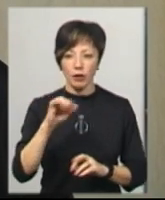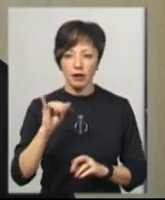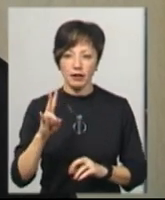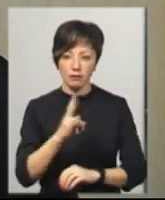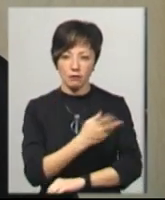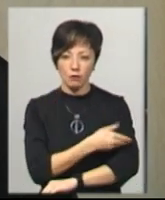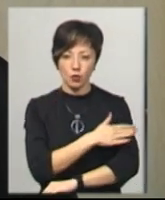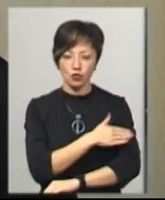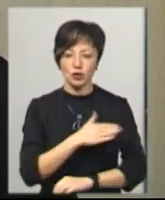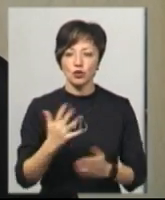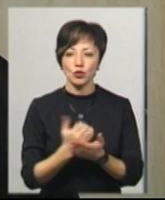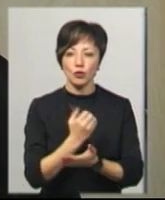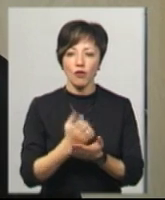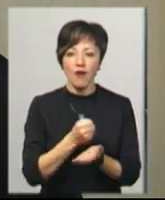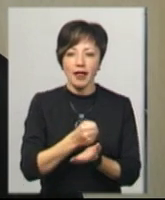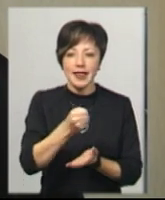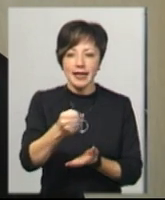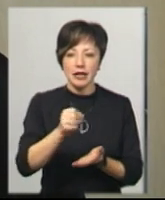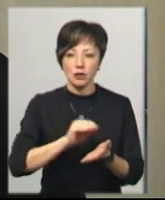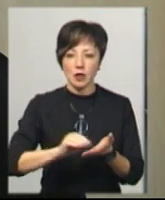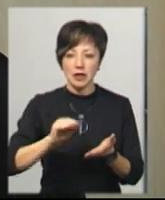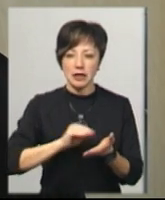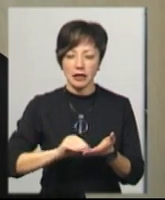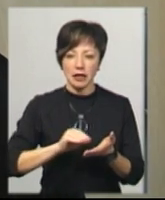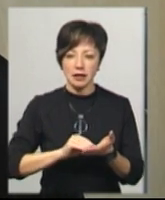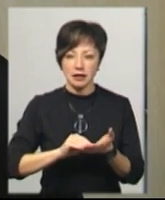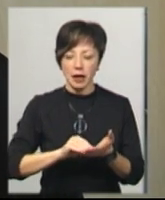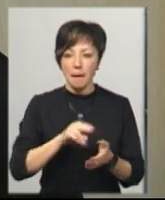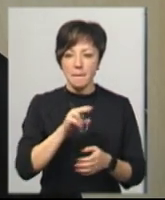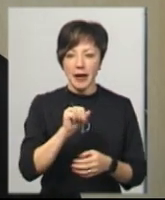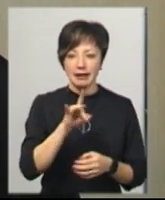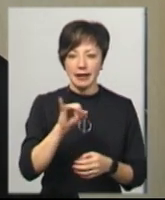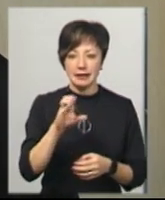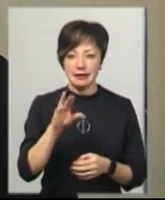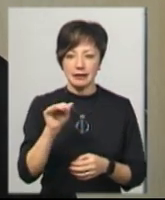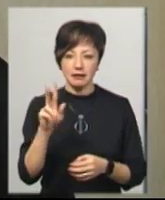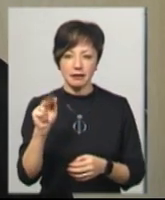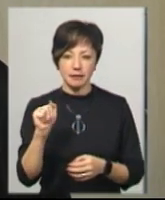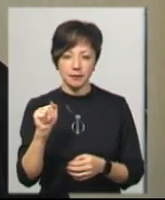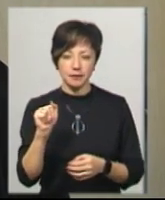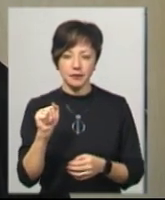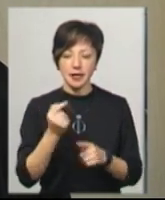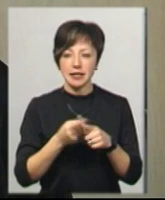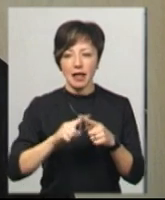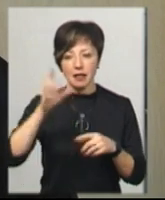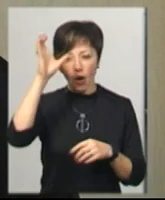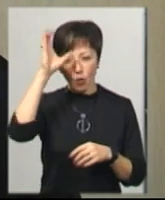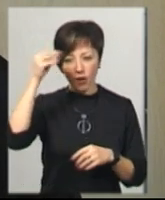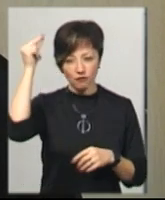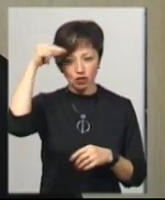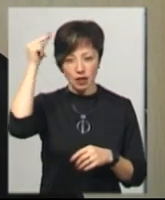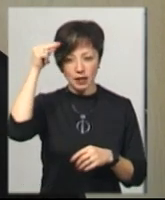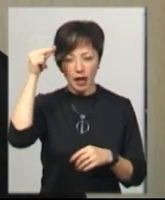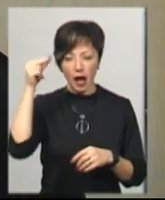університеті. Здобув кандидатську диссертацію з патристики, тобто науки, вчення святих